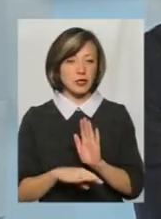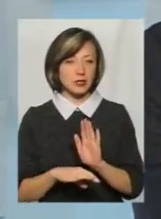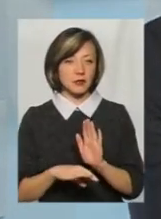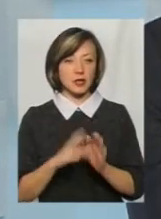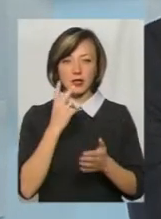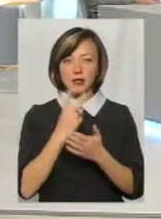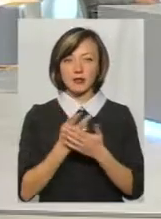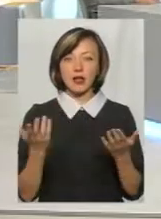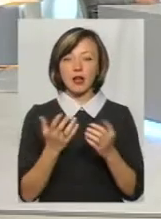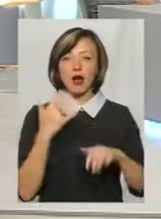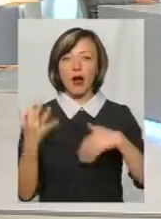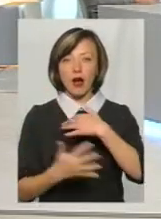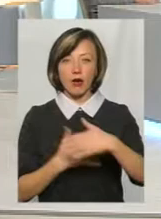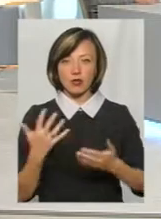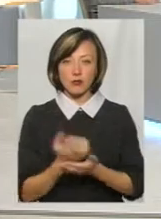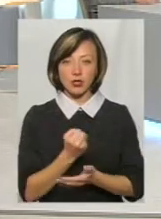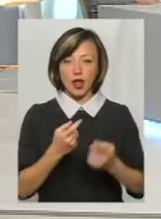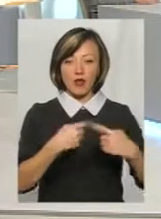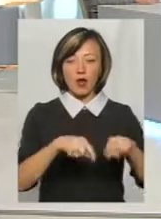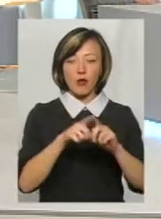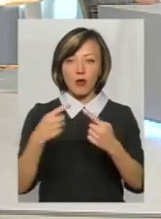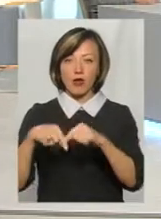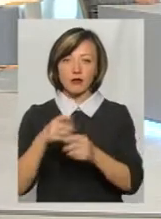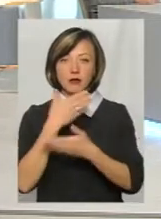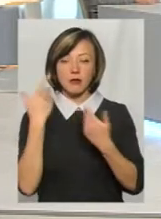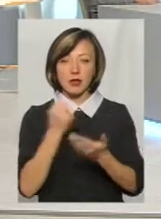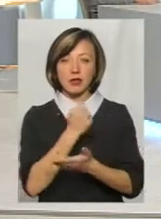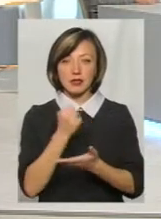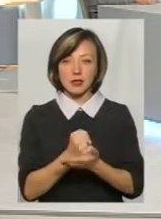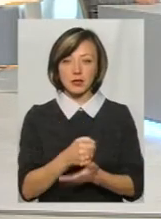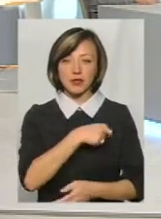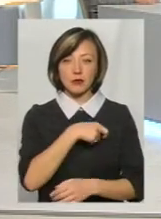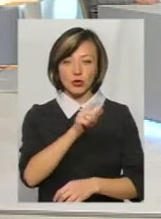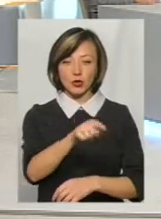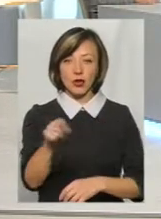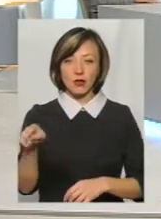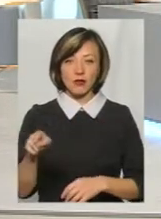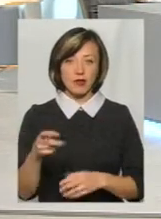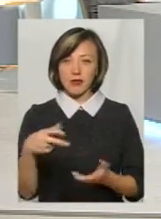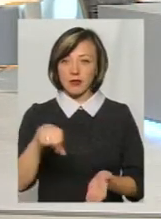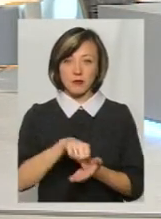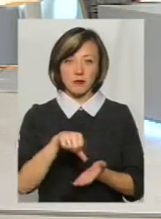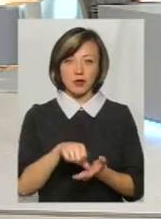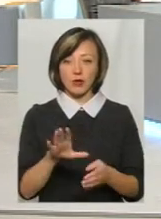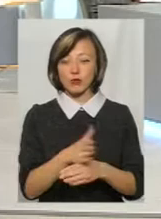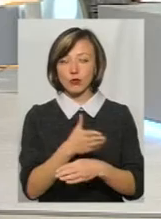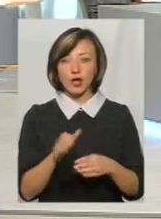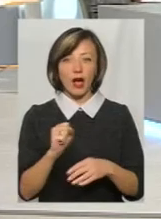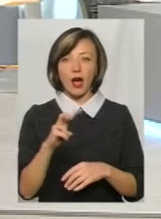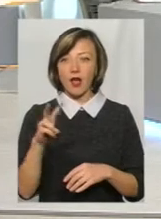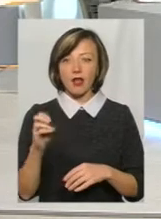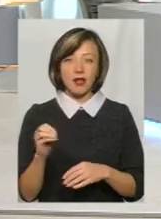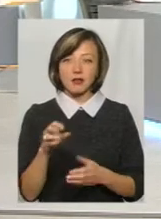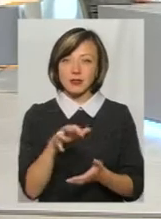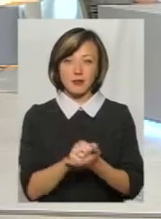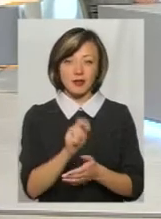дивіться, який хаос вийшов. На округах нема закріпних депутатів. Ну, вони не представлені. Ну, є розподілення, але вони не будуть